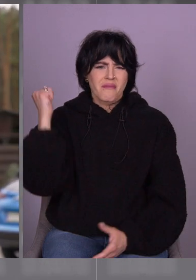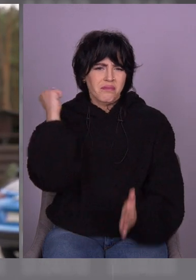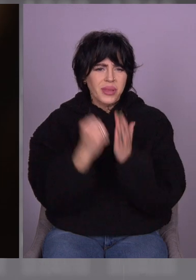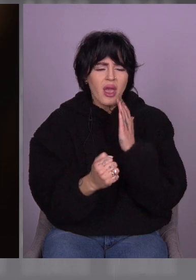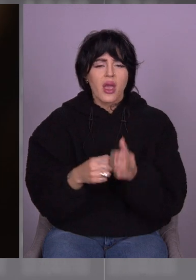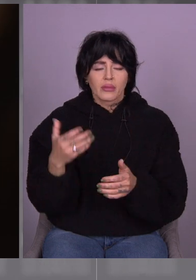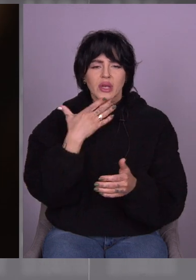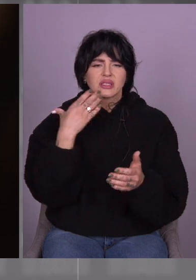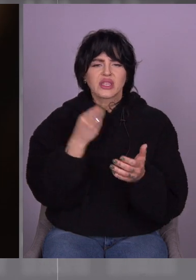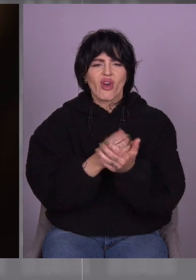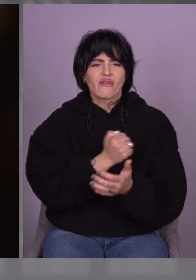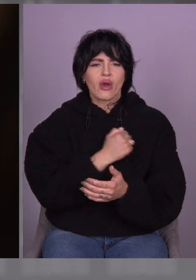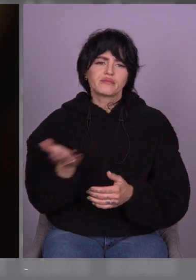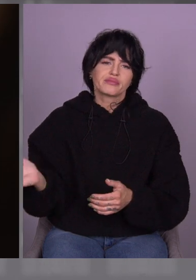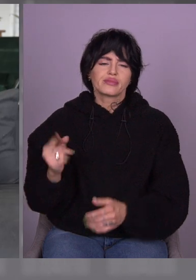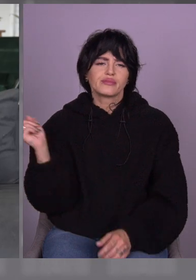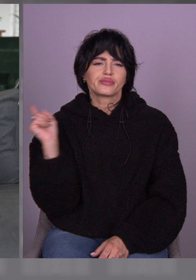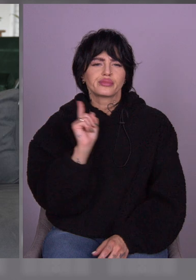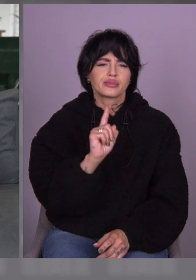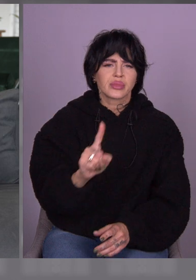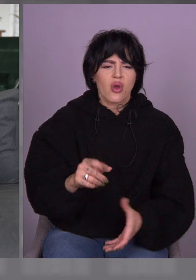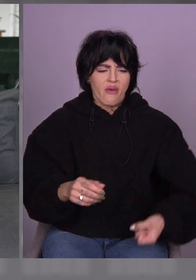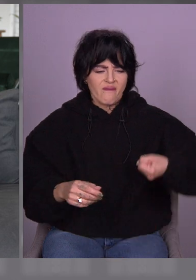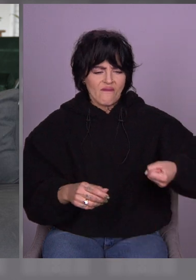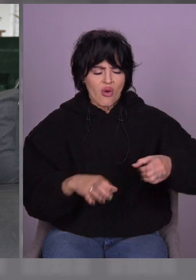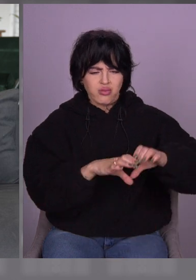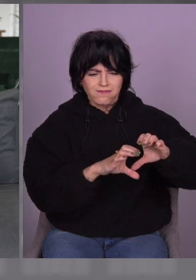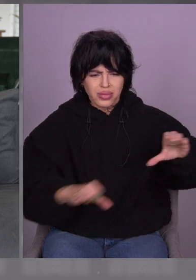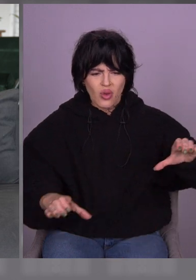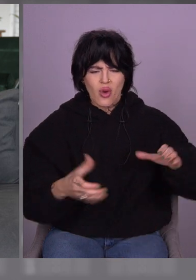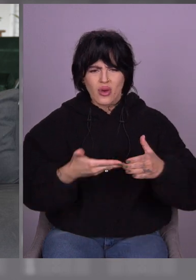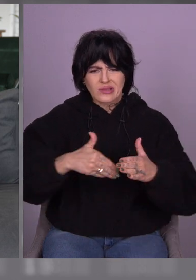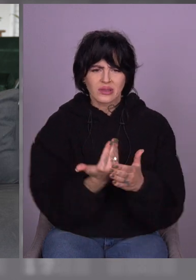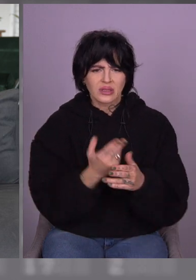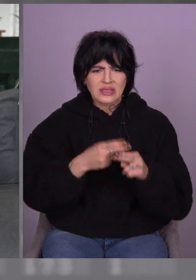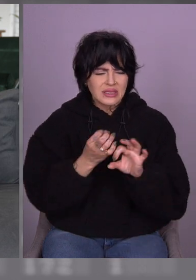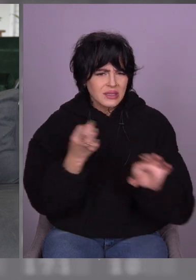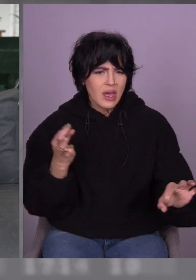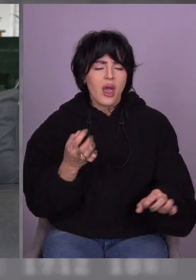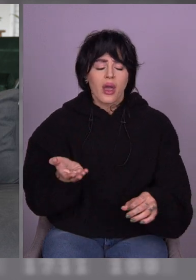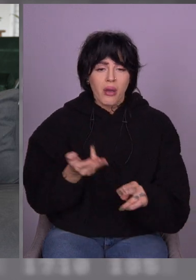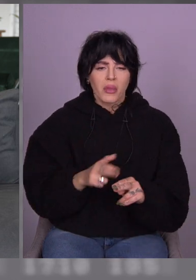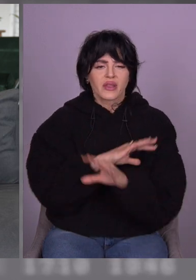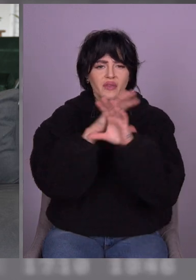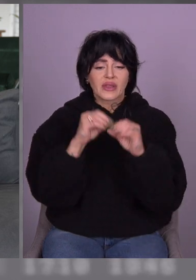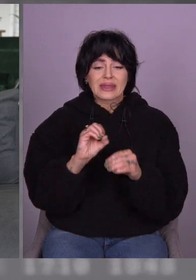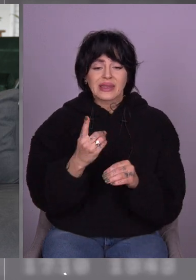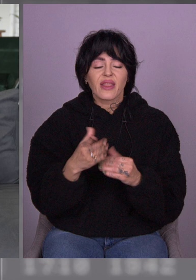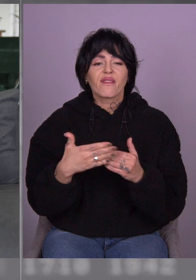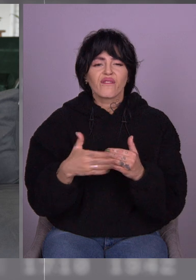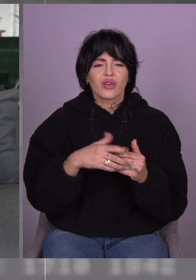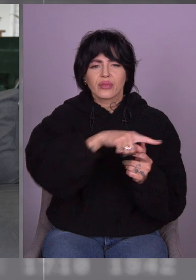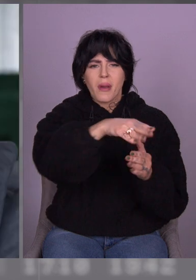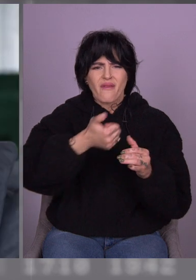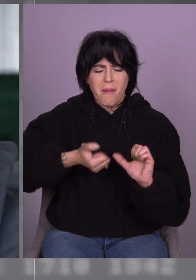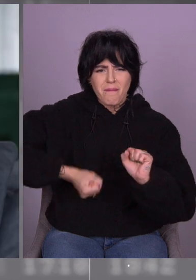підлеглих. У кожного кувалда, лом. І ці до єдиних дверей, які тут в будинку є, вони